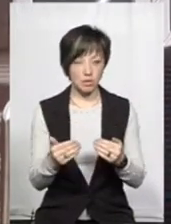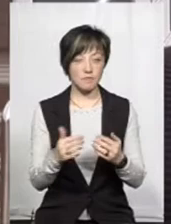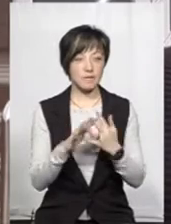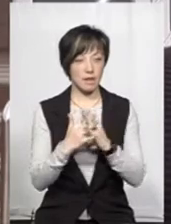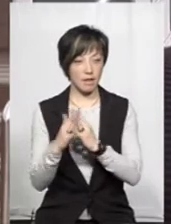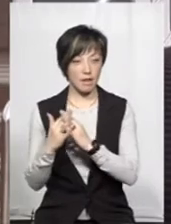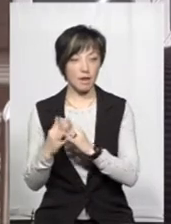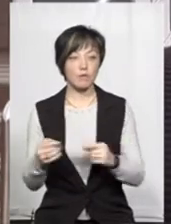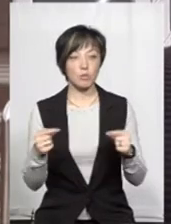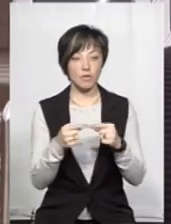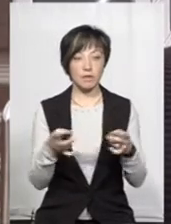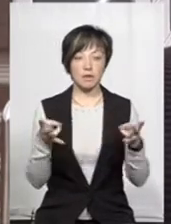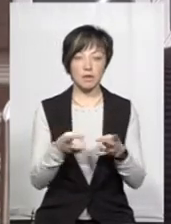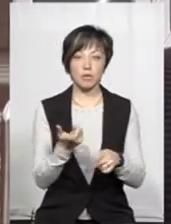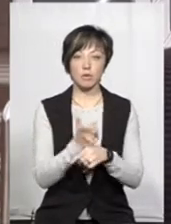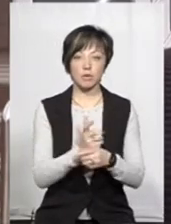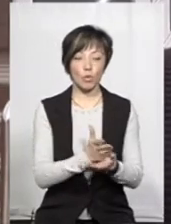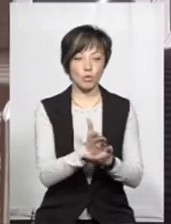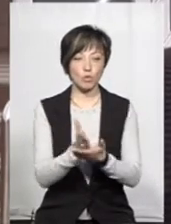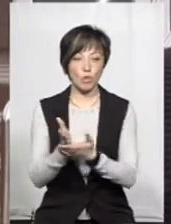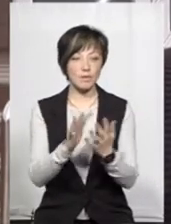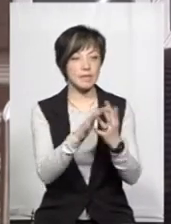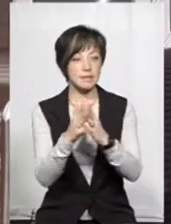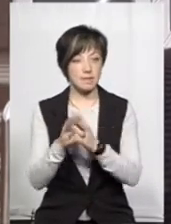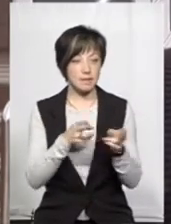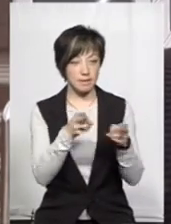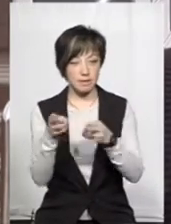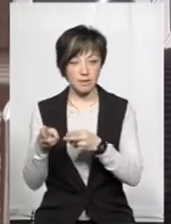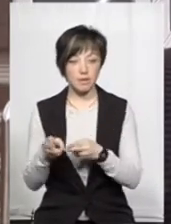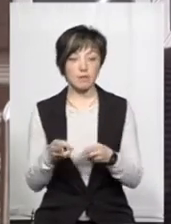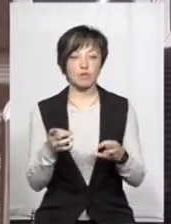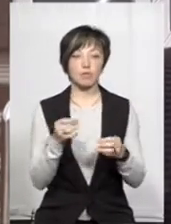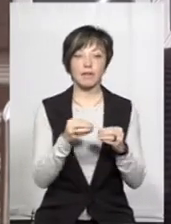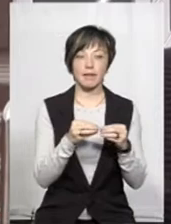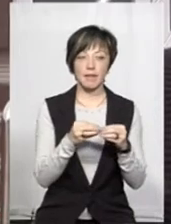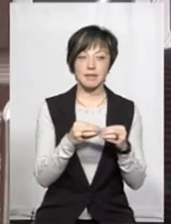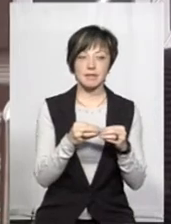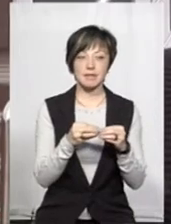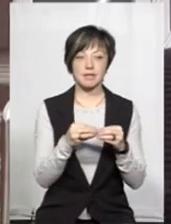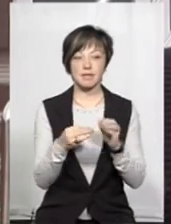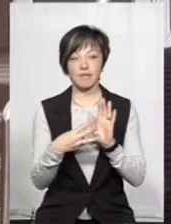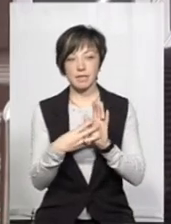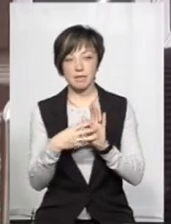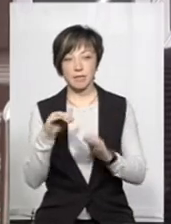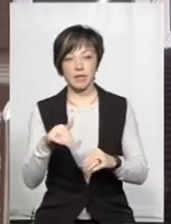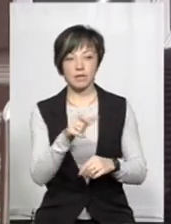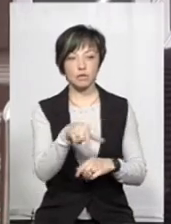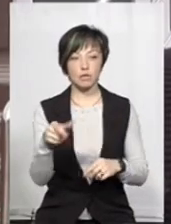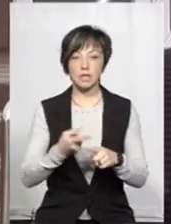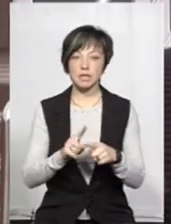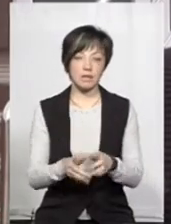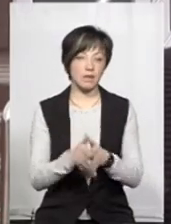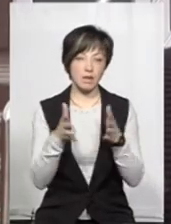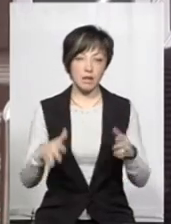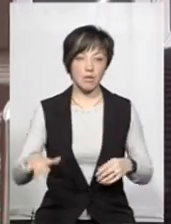селах, і відповідно, йому треба більше обслуговувати сіл, щоб 10-8 тисяч людей. Це досить